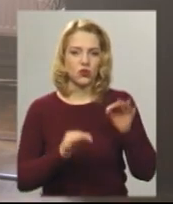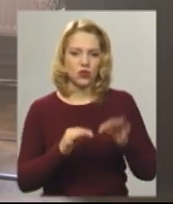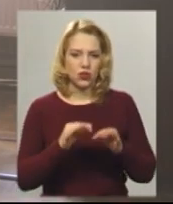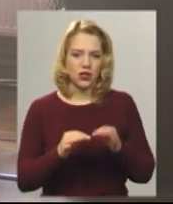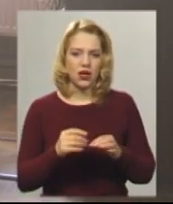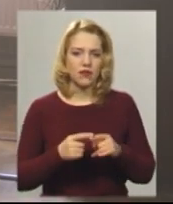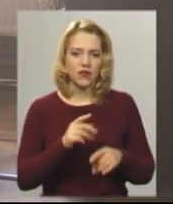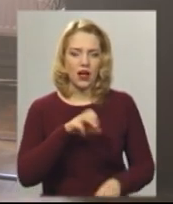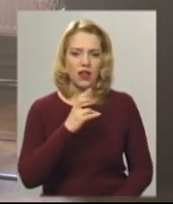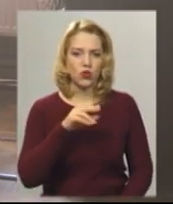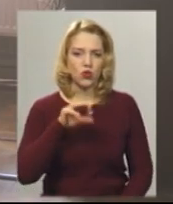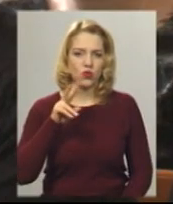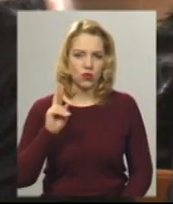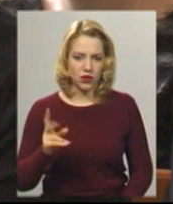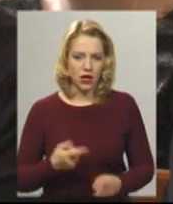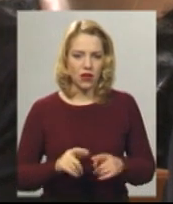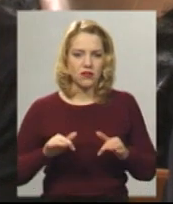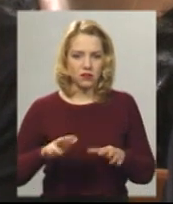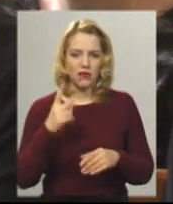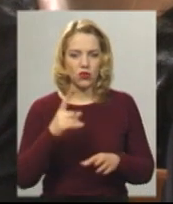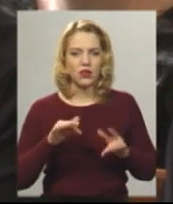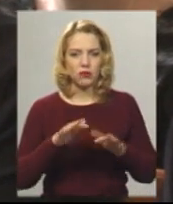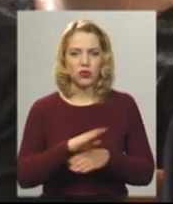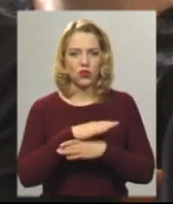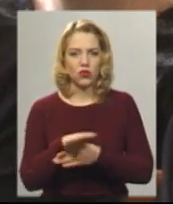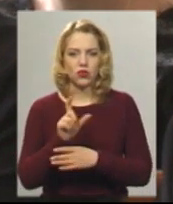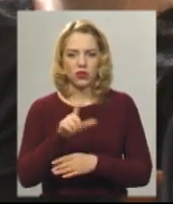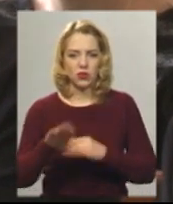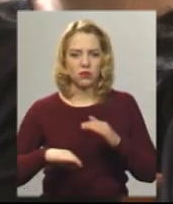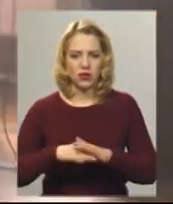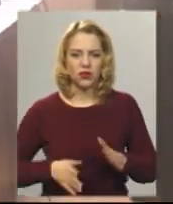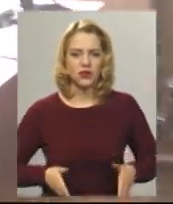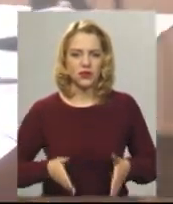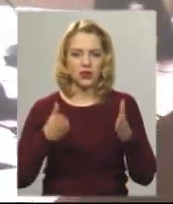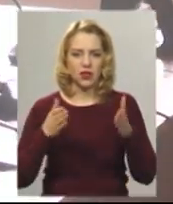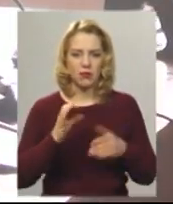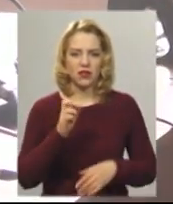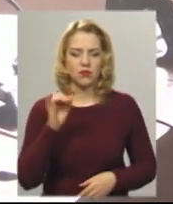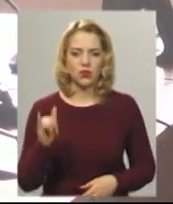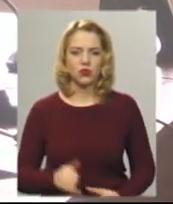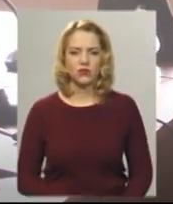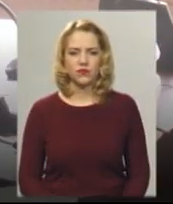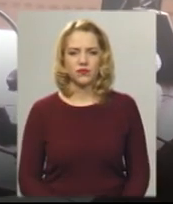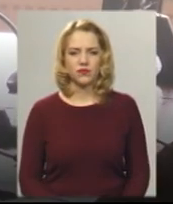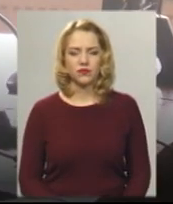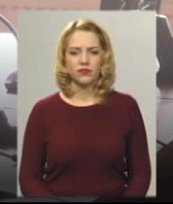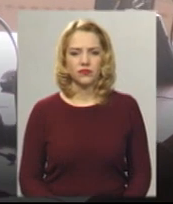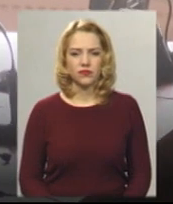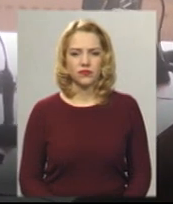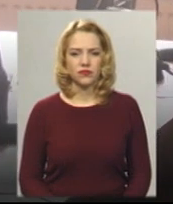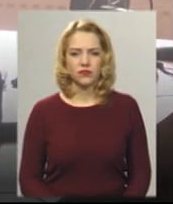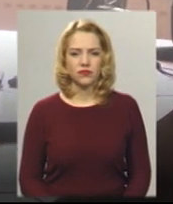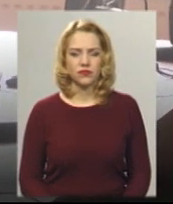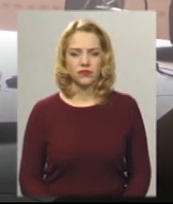міськрайонного суду Олег Антонюк. Каже, у справах одна подія – розстріл людей під стінами управління СБУ. Передбачення офістерів людиниці підвищення